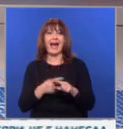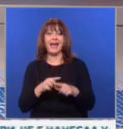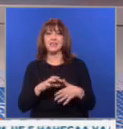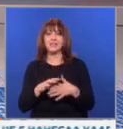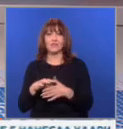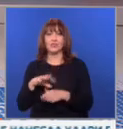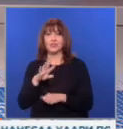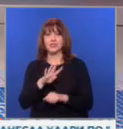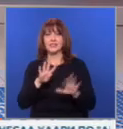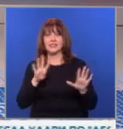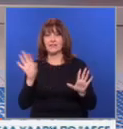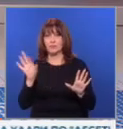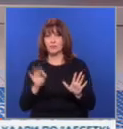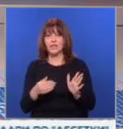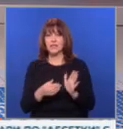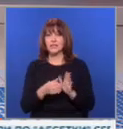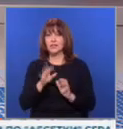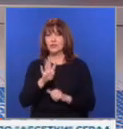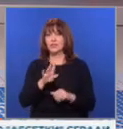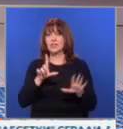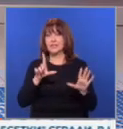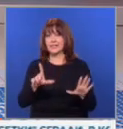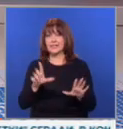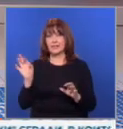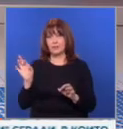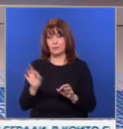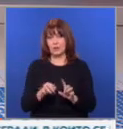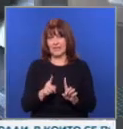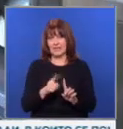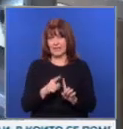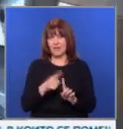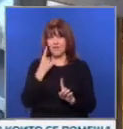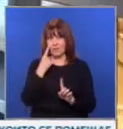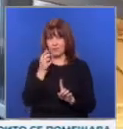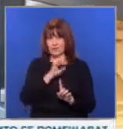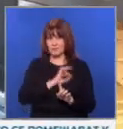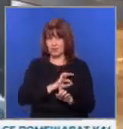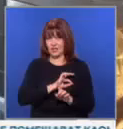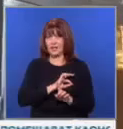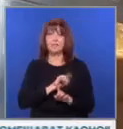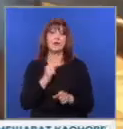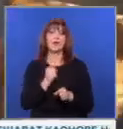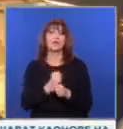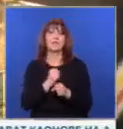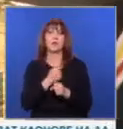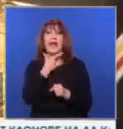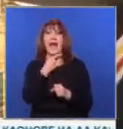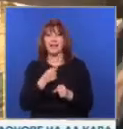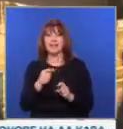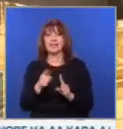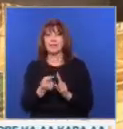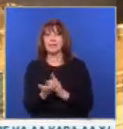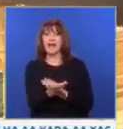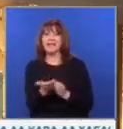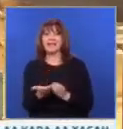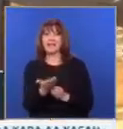води там с 49% срещу 47% 100% за Тръмп. В опит да спечели гласове от работническата класа, Тръмп сервира